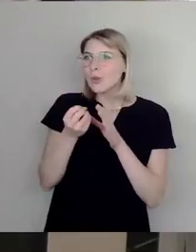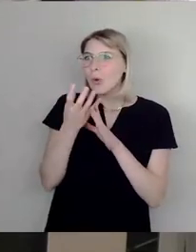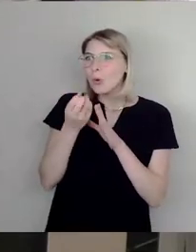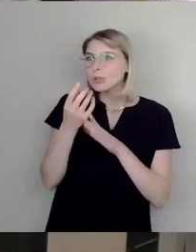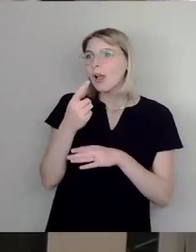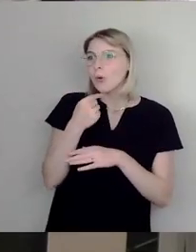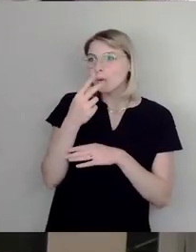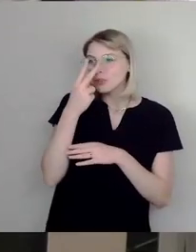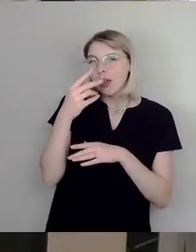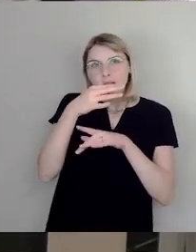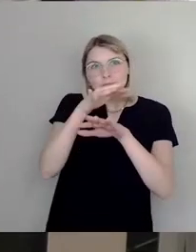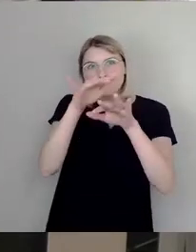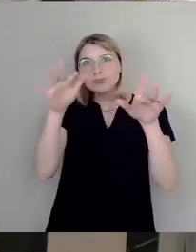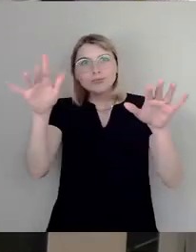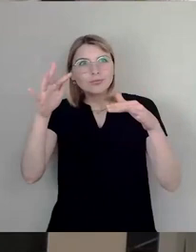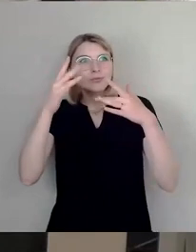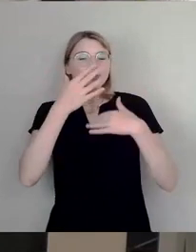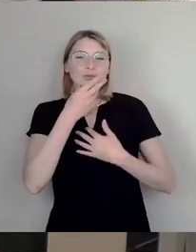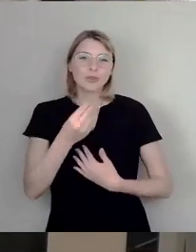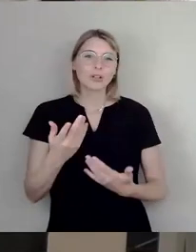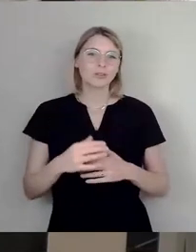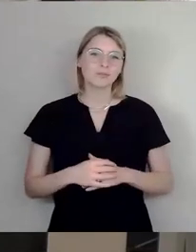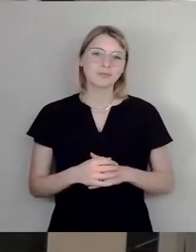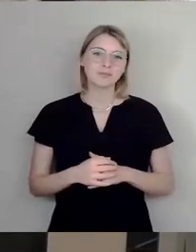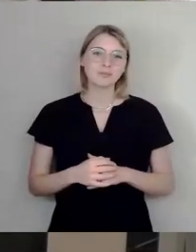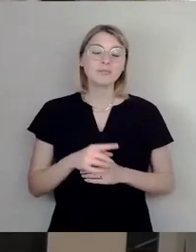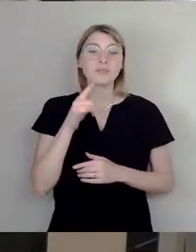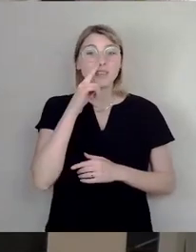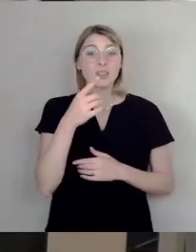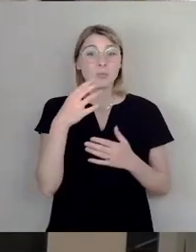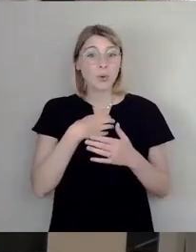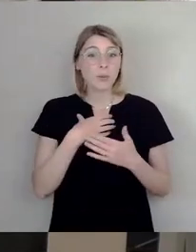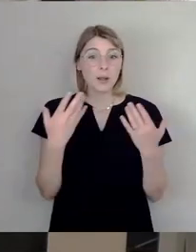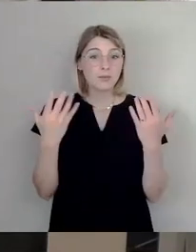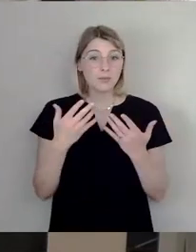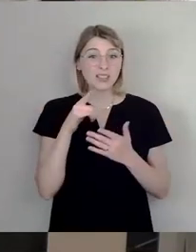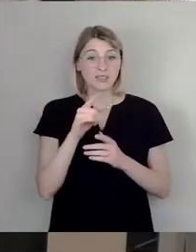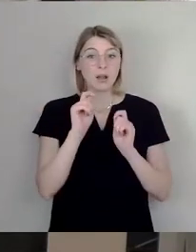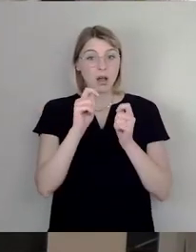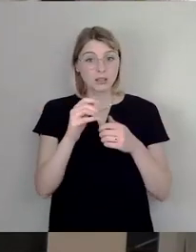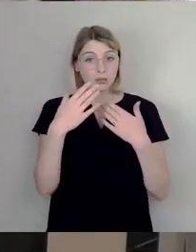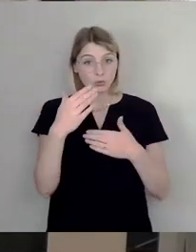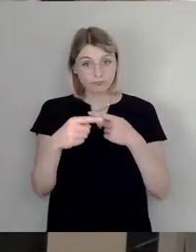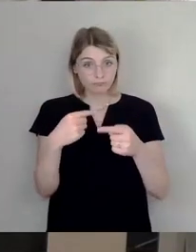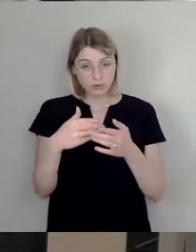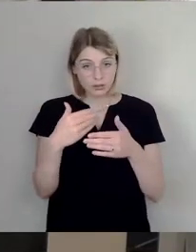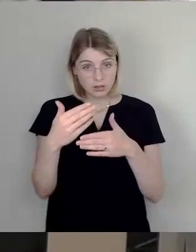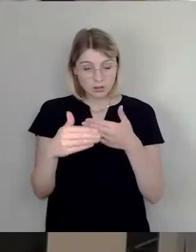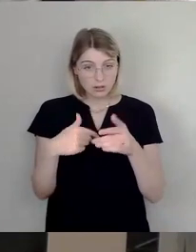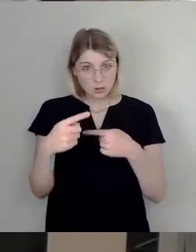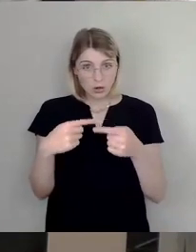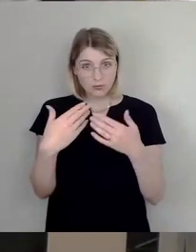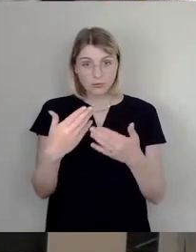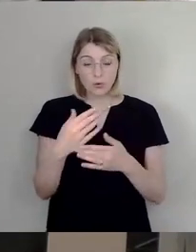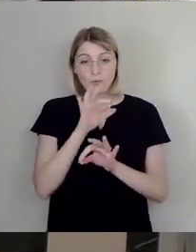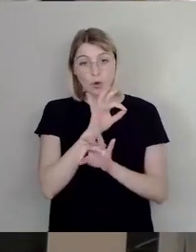Folgendes. Wenn wir jetzt diesen Antrag durchführen, können wir jetzt nicht allen Dresdnern eine rosa-rote Brille kaufen.